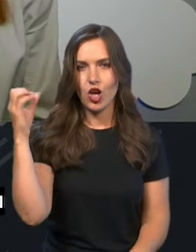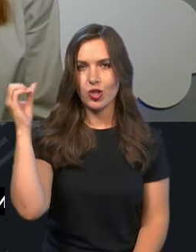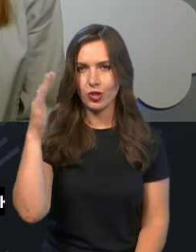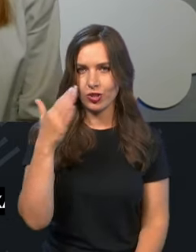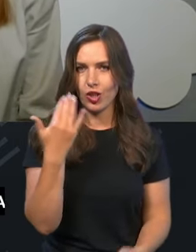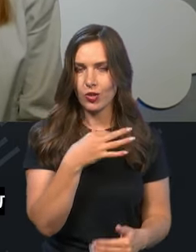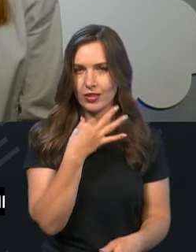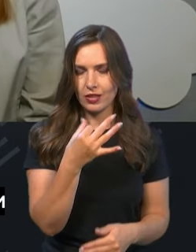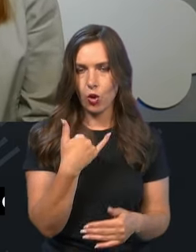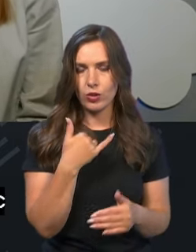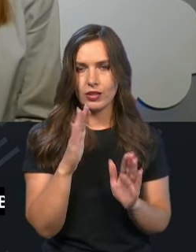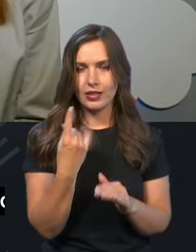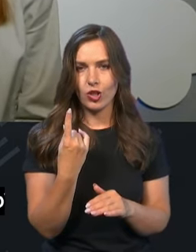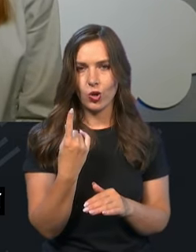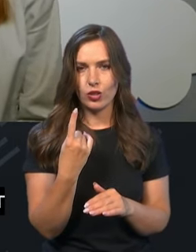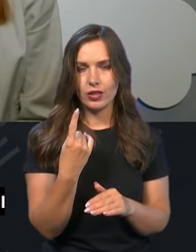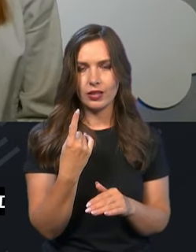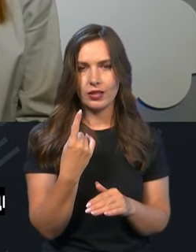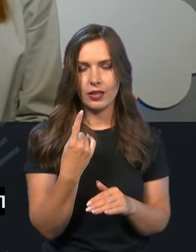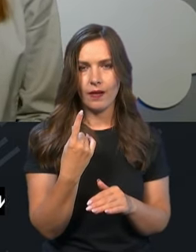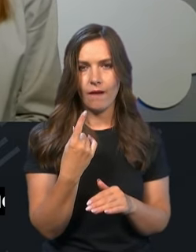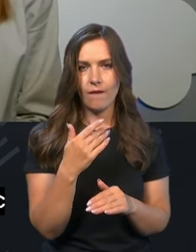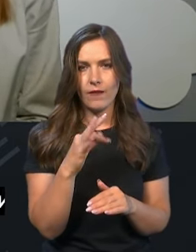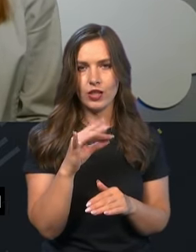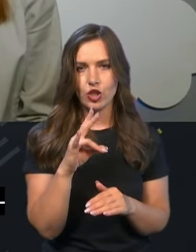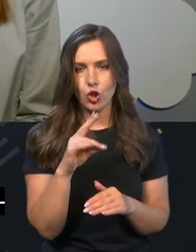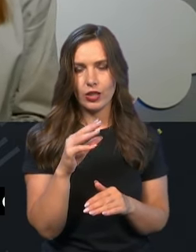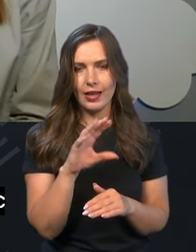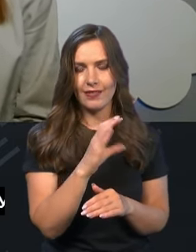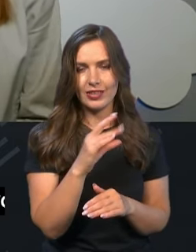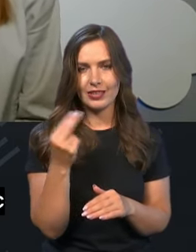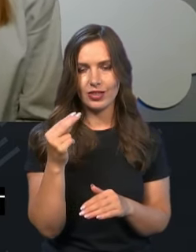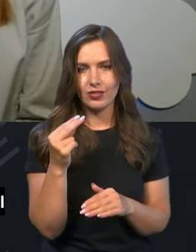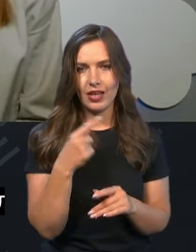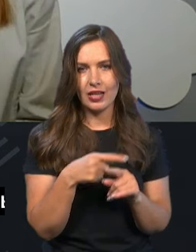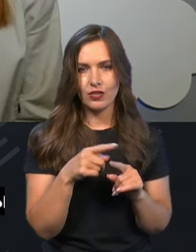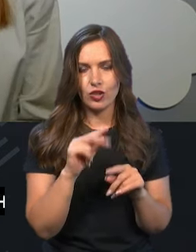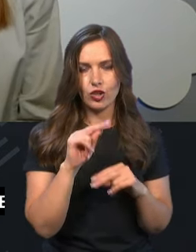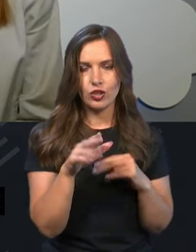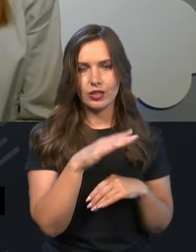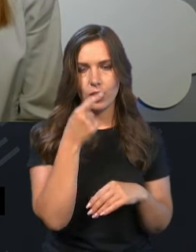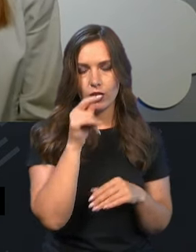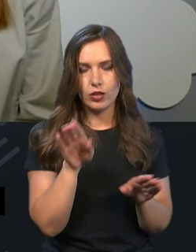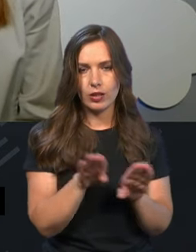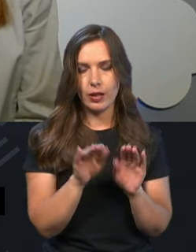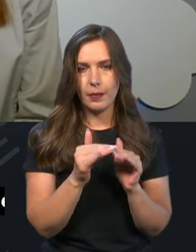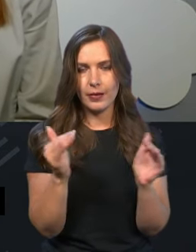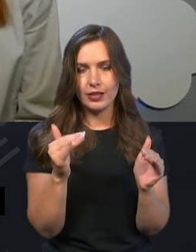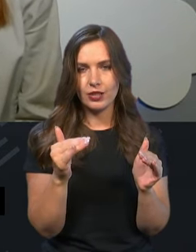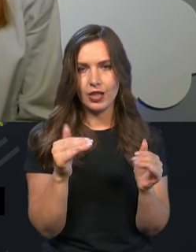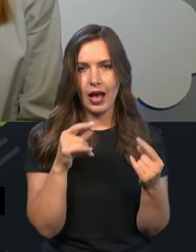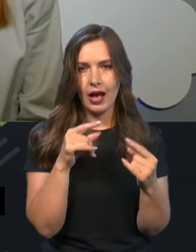Як я вже зазначила, в нас тільки один атмосферний фронт в серед четвер швиденько пройде через територію України, а так більше переважатиме